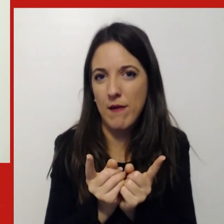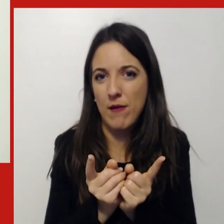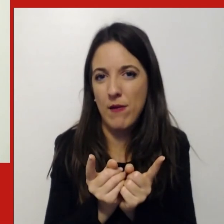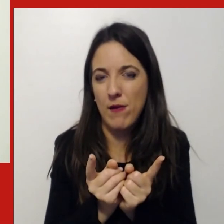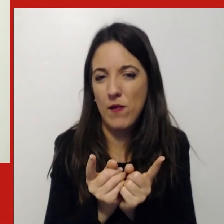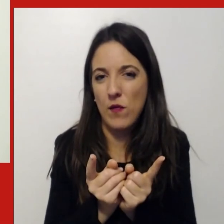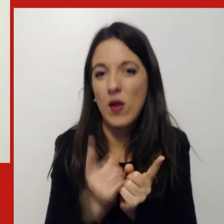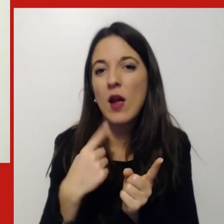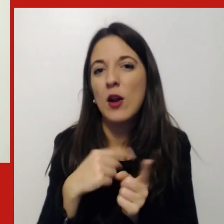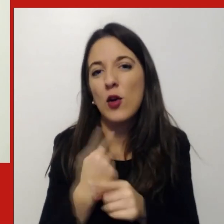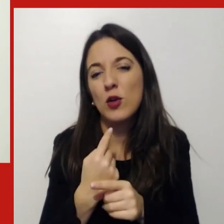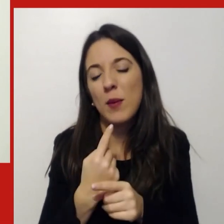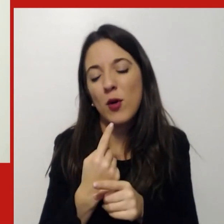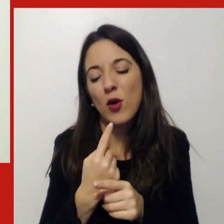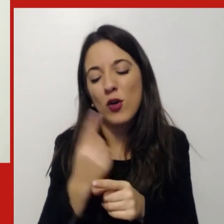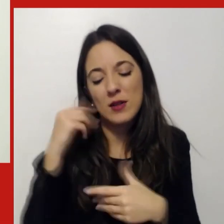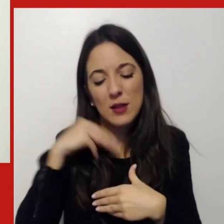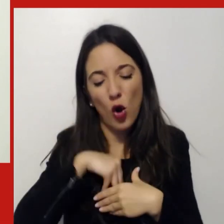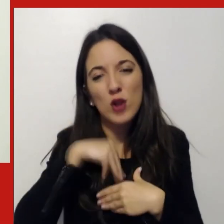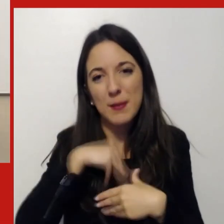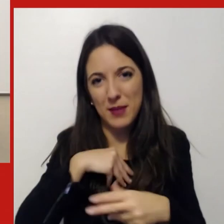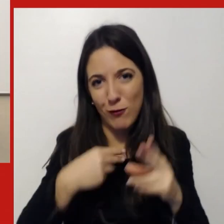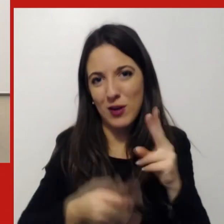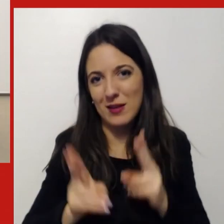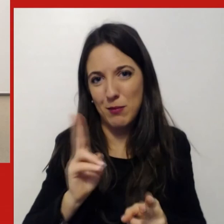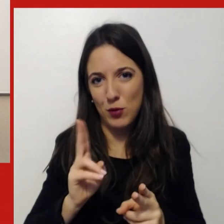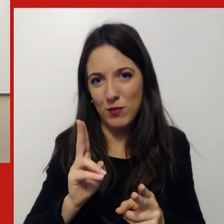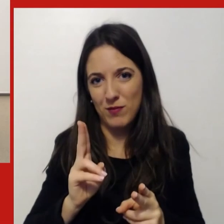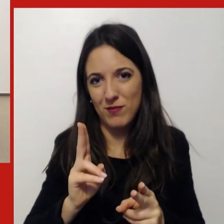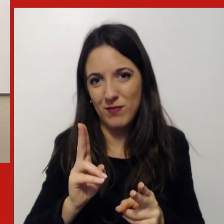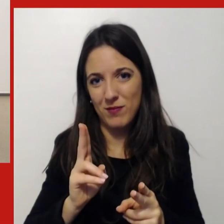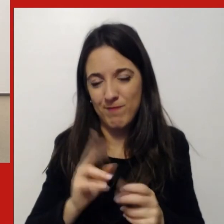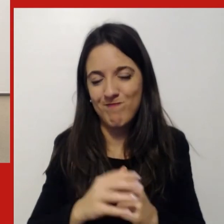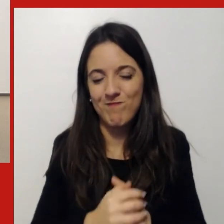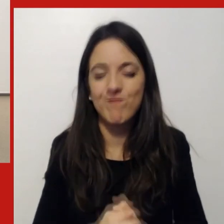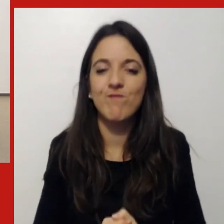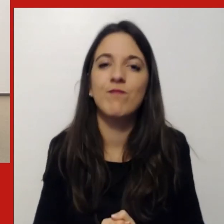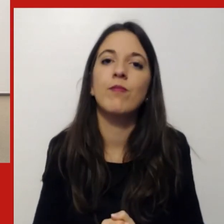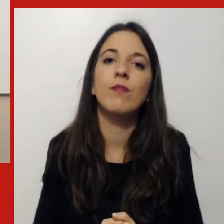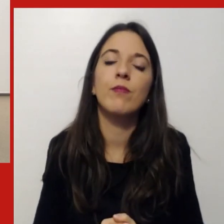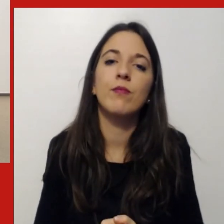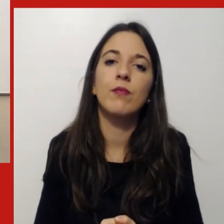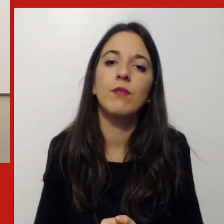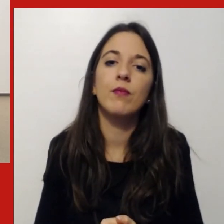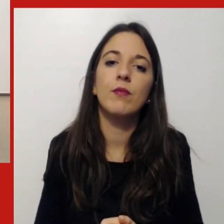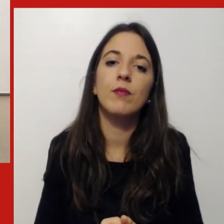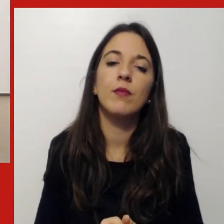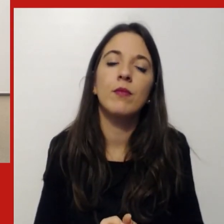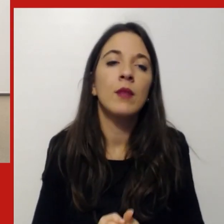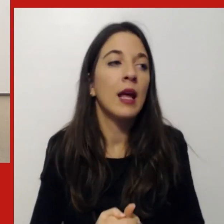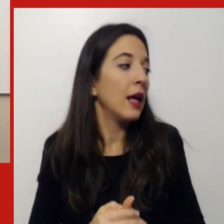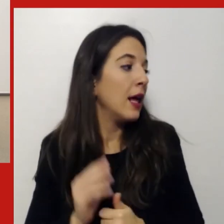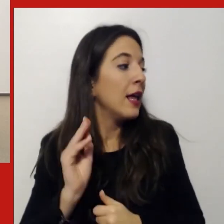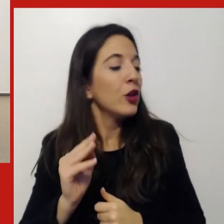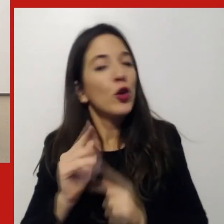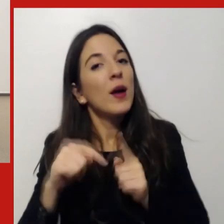maturità maggiore significato grazie la domanda successiva è molto operativa e che tocca probabilmente quello che mi